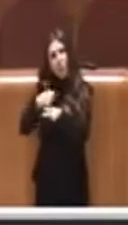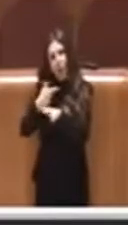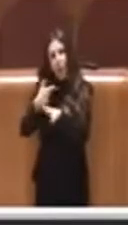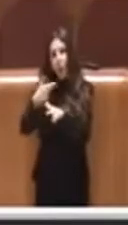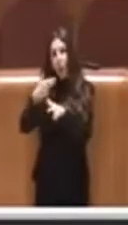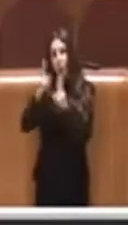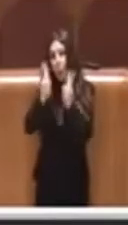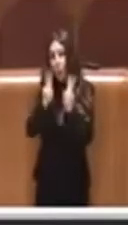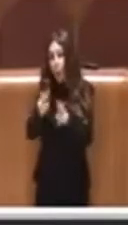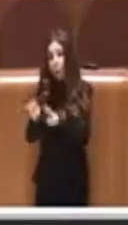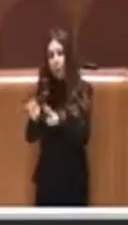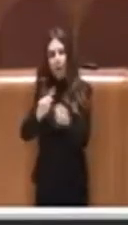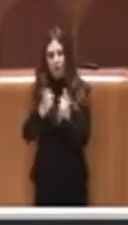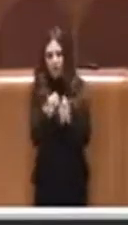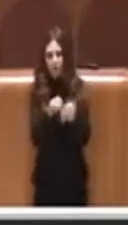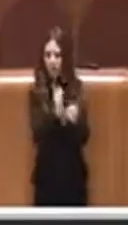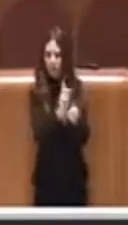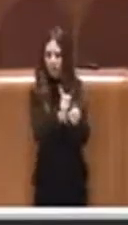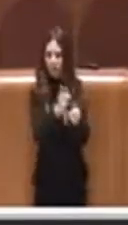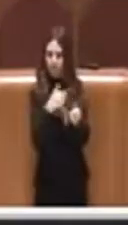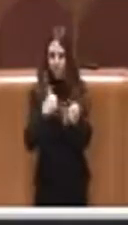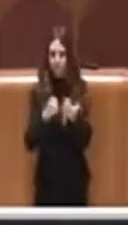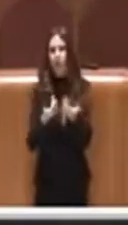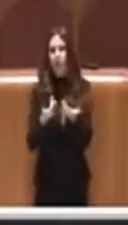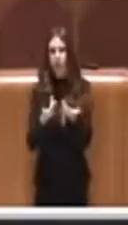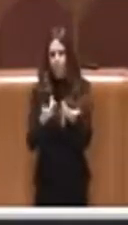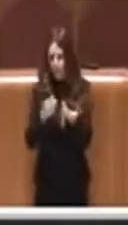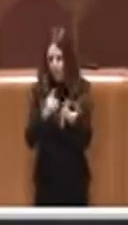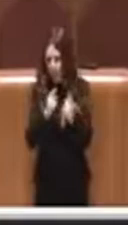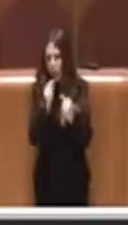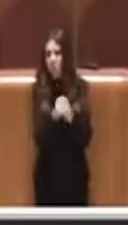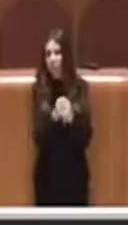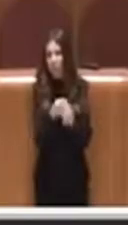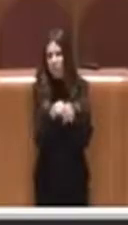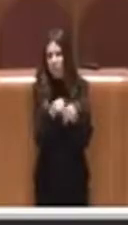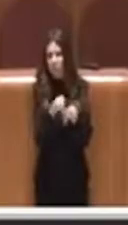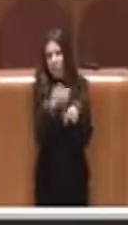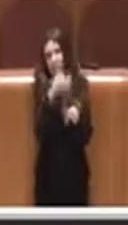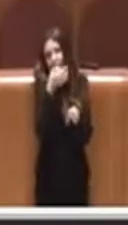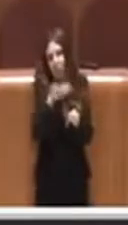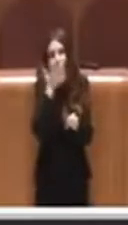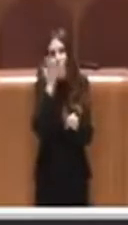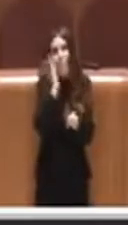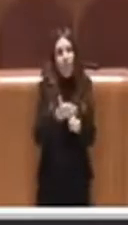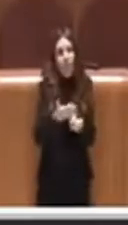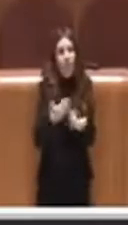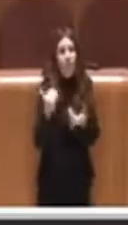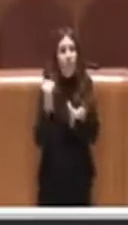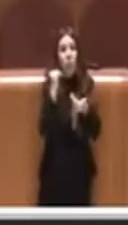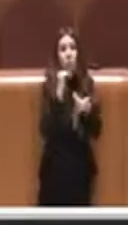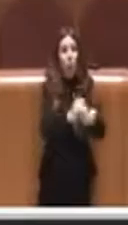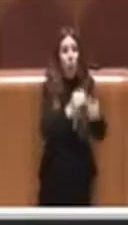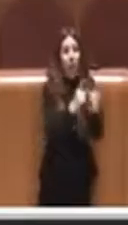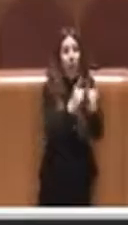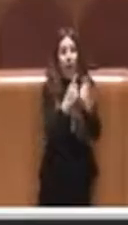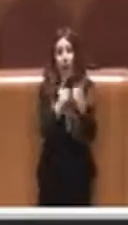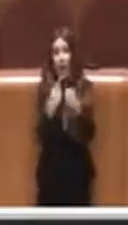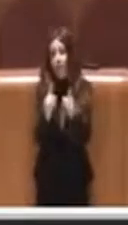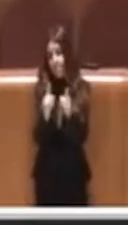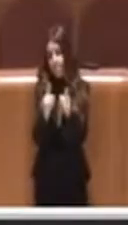controllo, non della gestione, perché sennò avremmo 15 società diverse. Per questo motivo